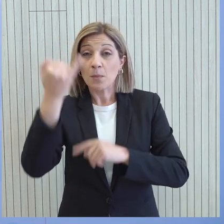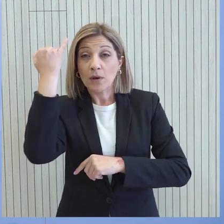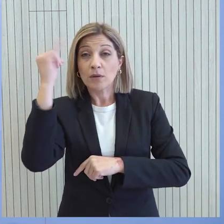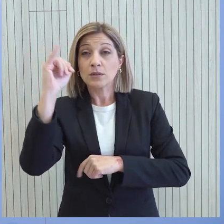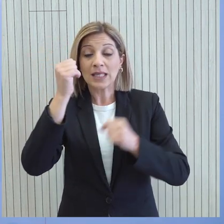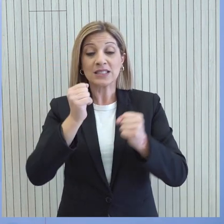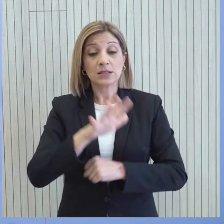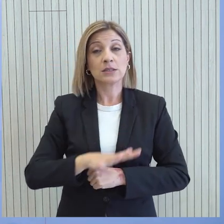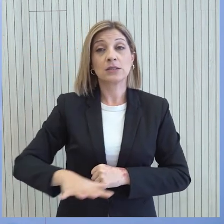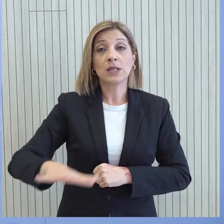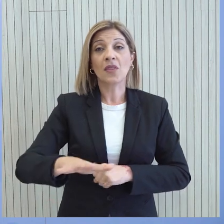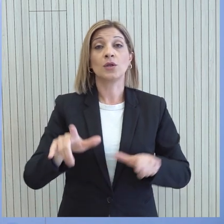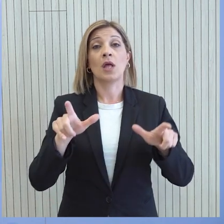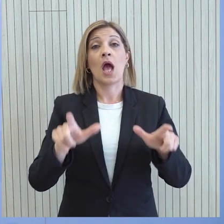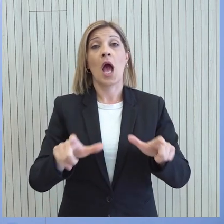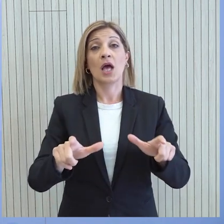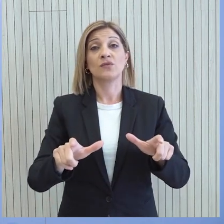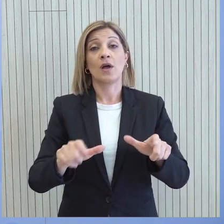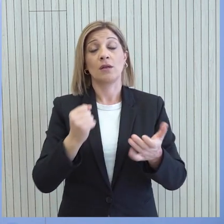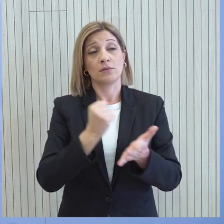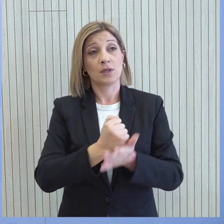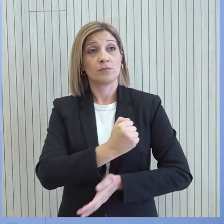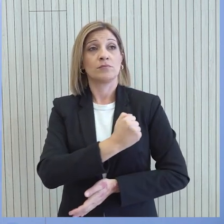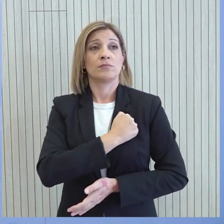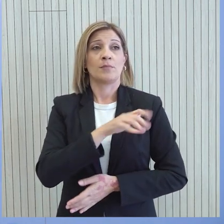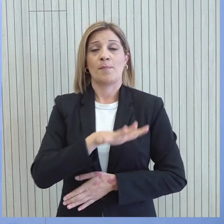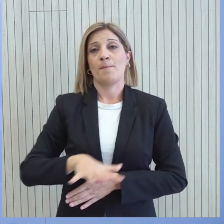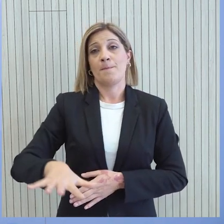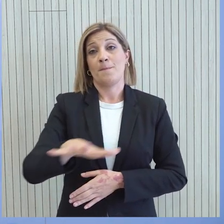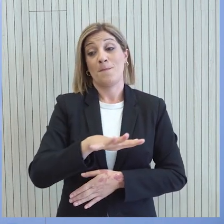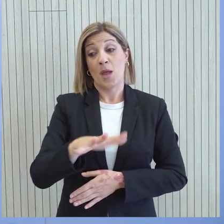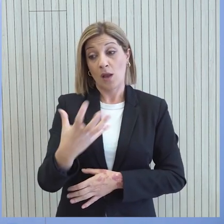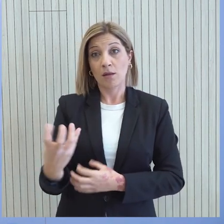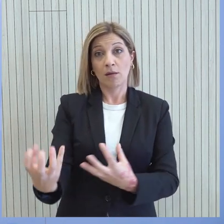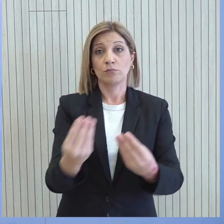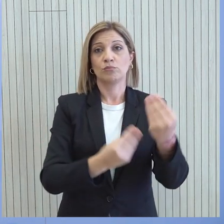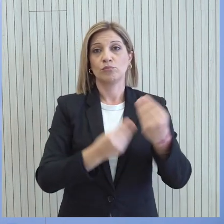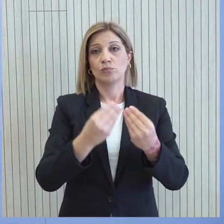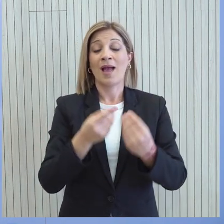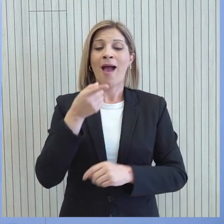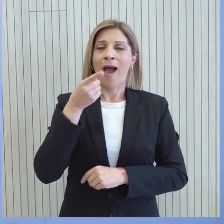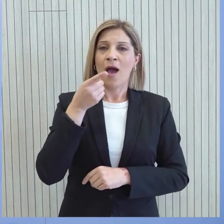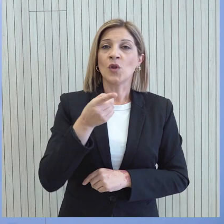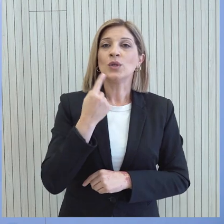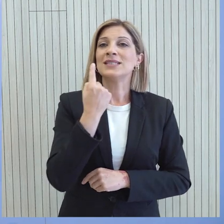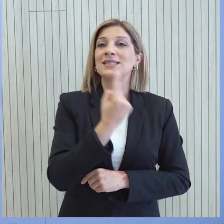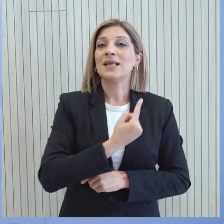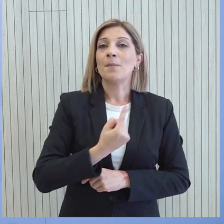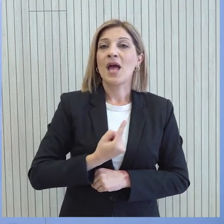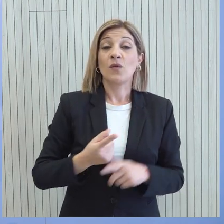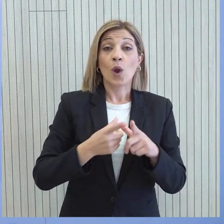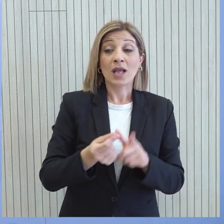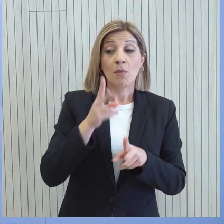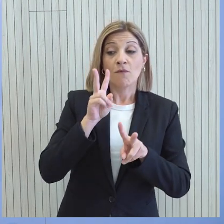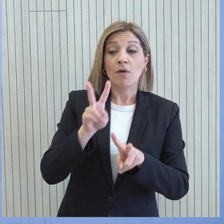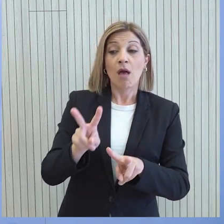σταθερότητας, ασφάλειας και αξιοπιστίας σε μια περιοχή γεμάτη προκλήσεις. Είναι αυτή η σταθερή πορεία συνέπειας και